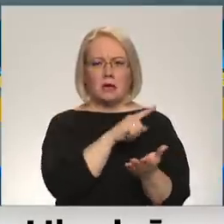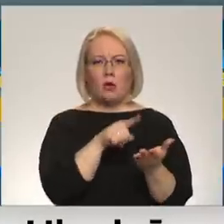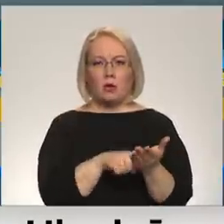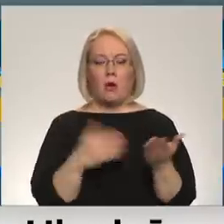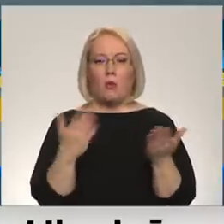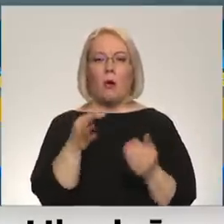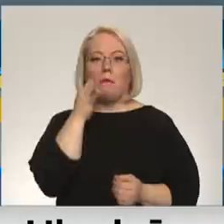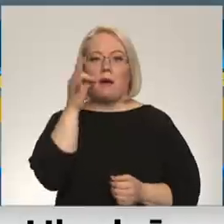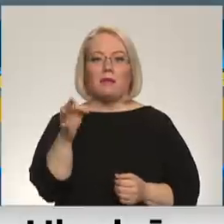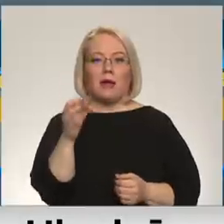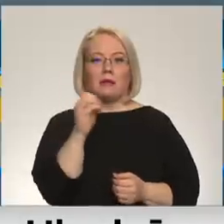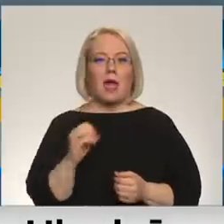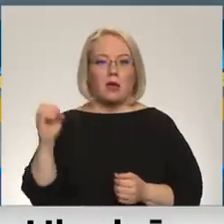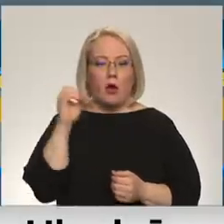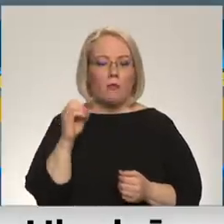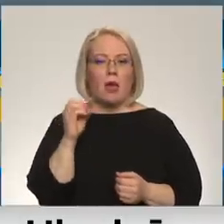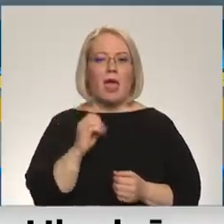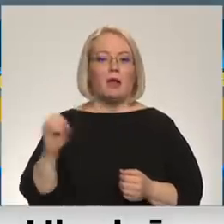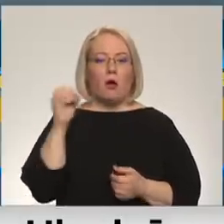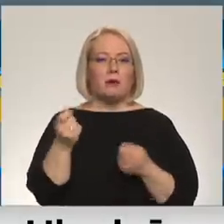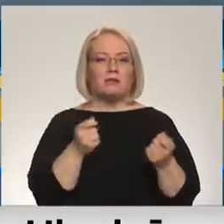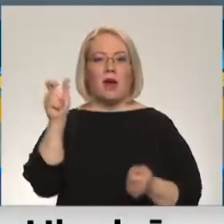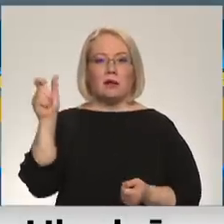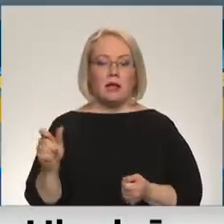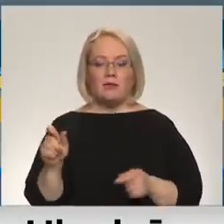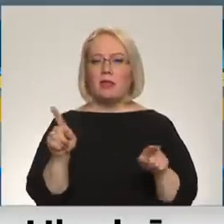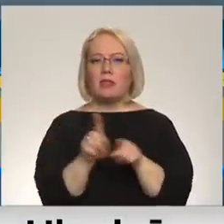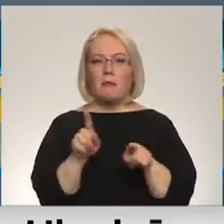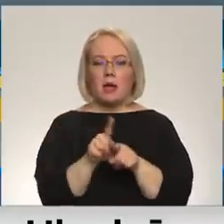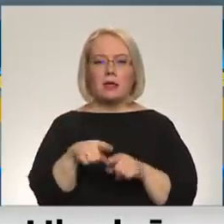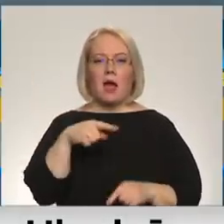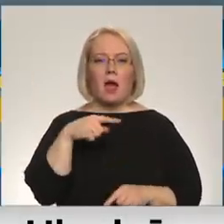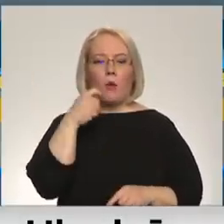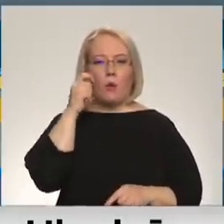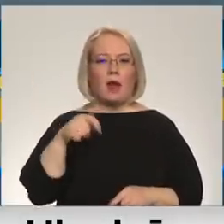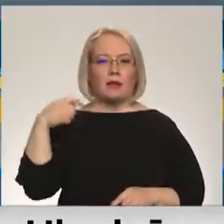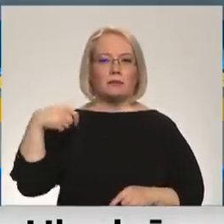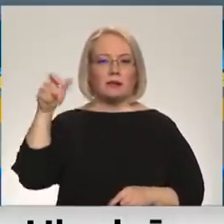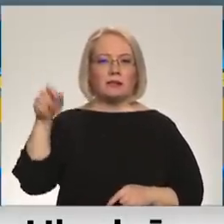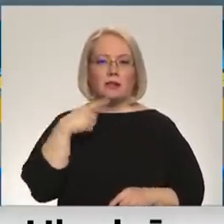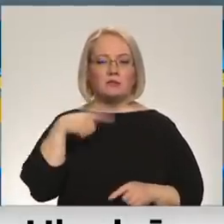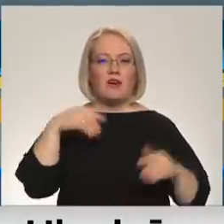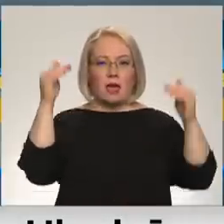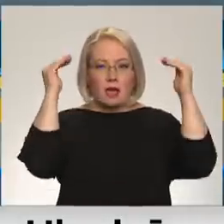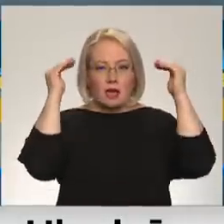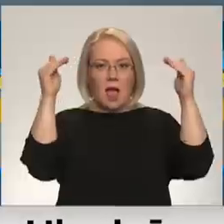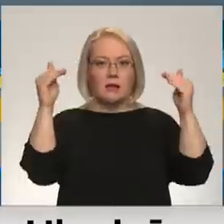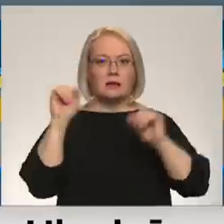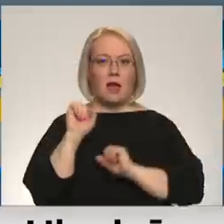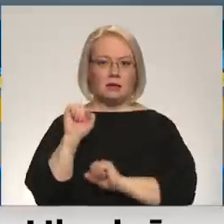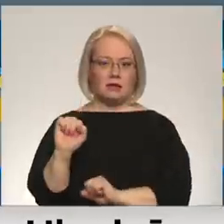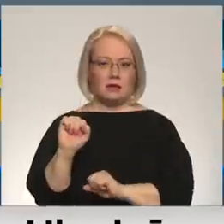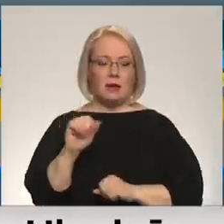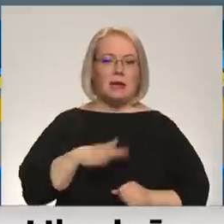ko pateikt Eiropai, ko pateikt Eiropas vadītājiem. Viņi gluži tāpat, kā prezident Zeļenisks teica, mums vajag gaisa aizsardzību. Uz